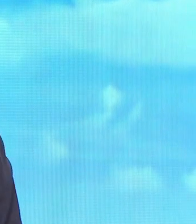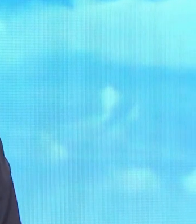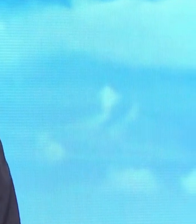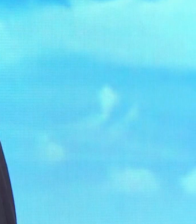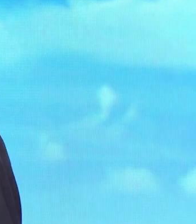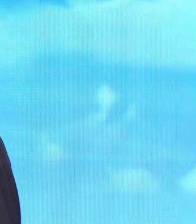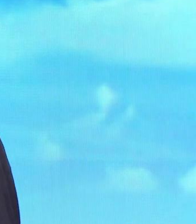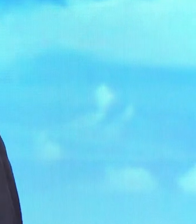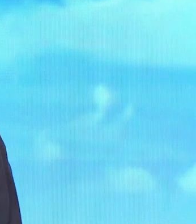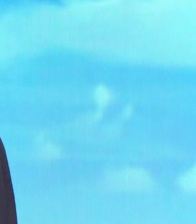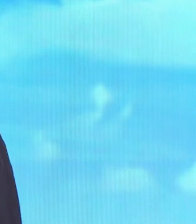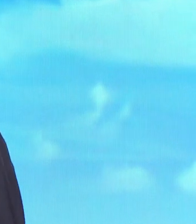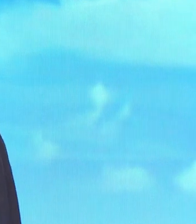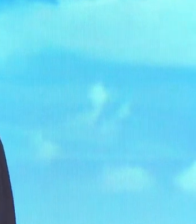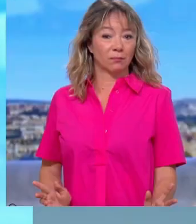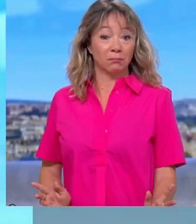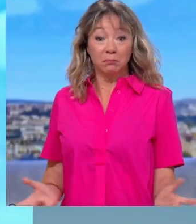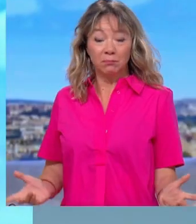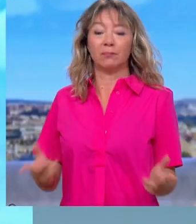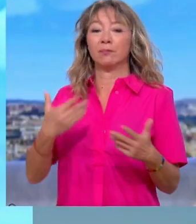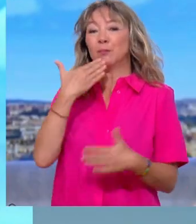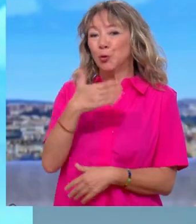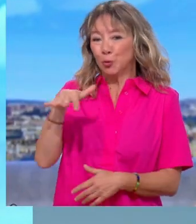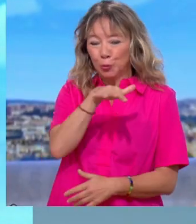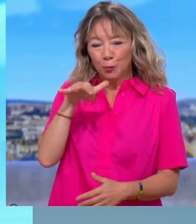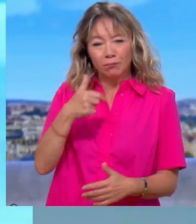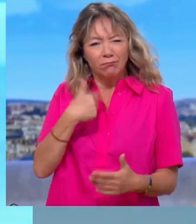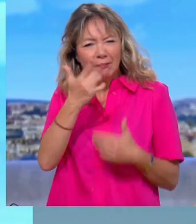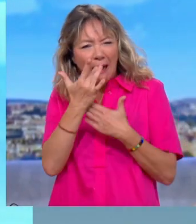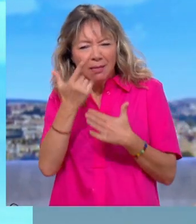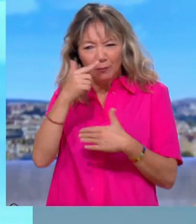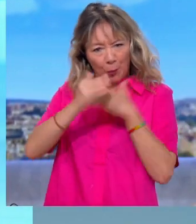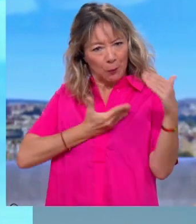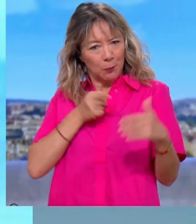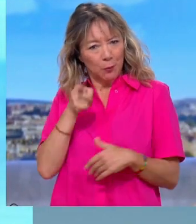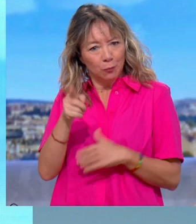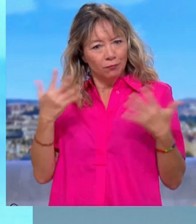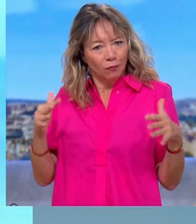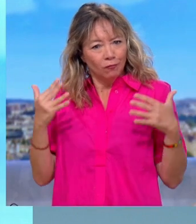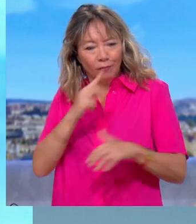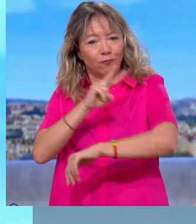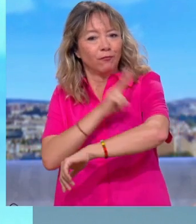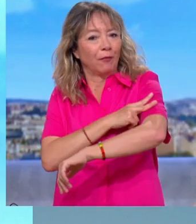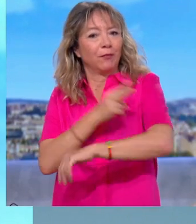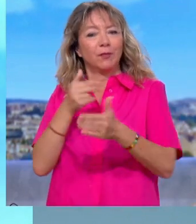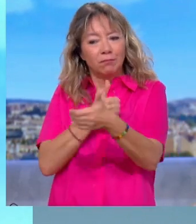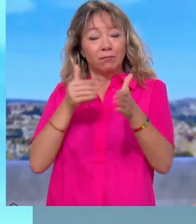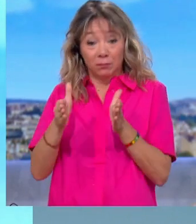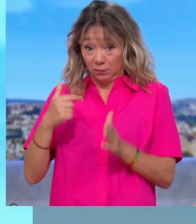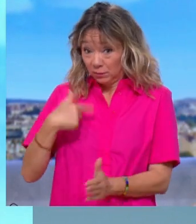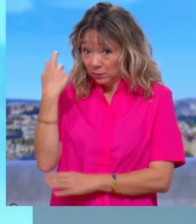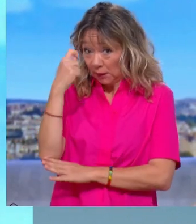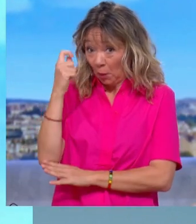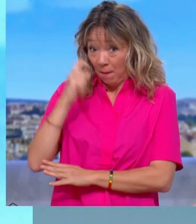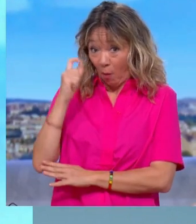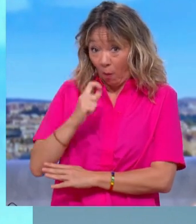d'abord, cette lettre que vous avez reçue en tant que chef de parti, comme tous vos collègues chefs de parti, c'est le président Macron qui vous l'a adressé